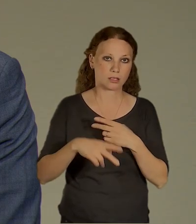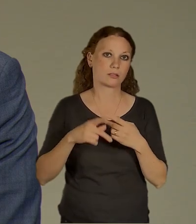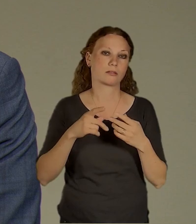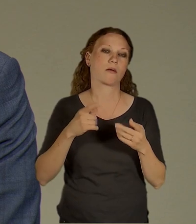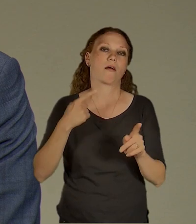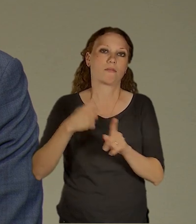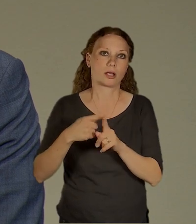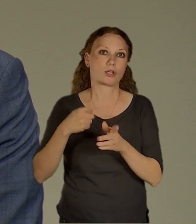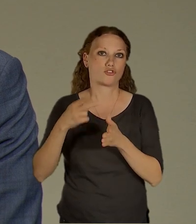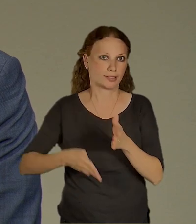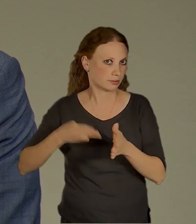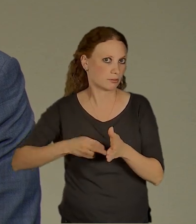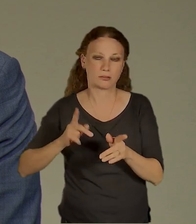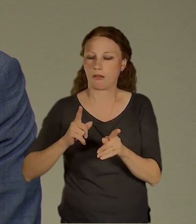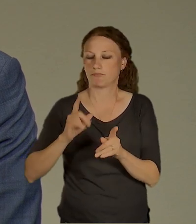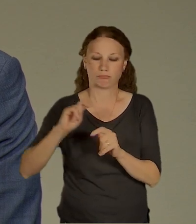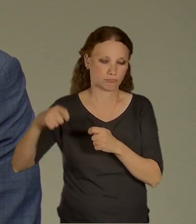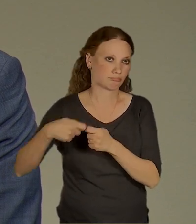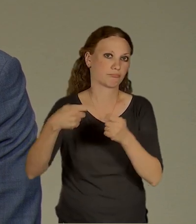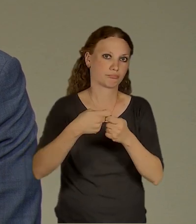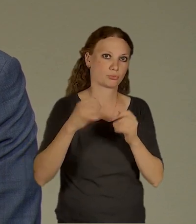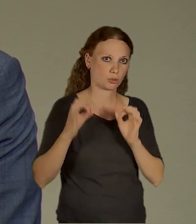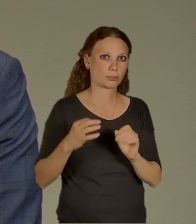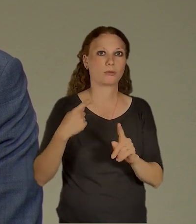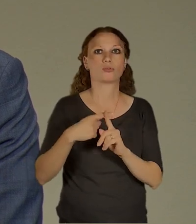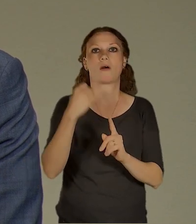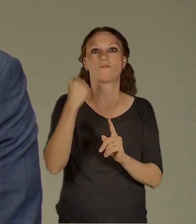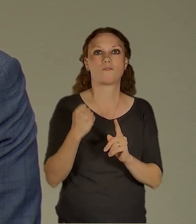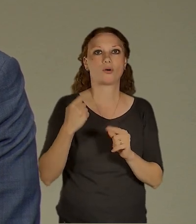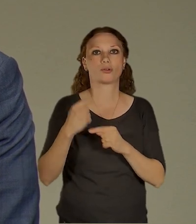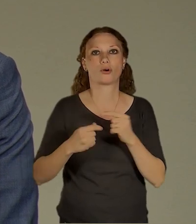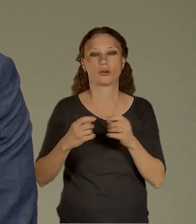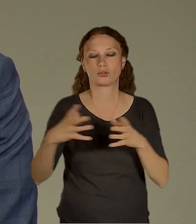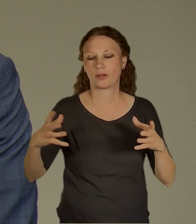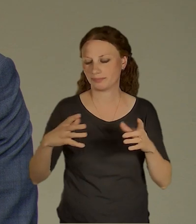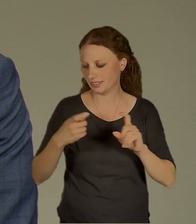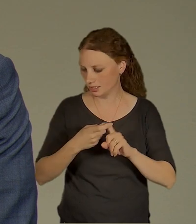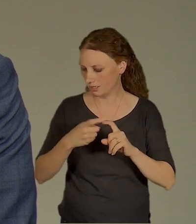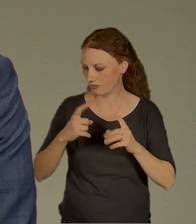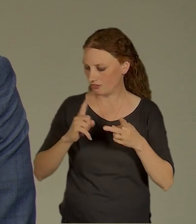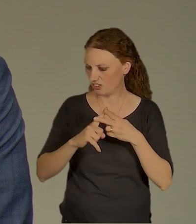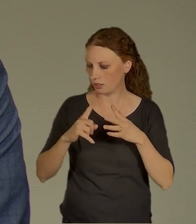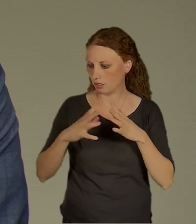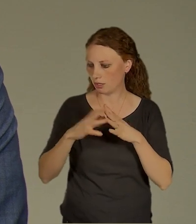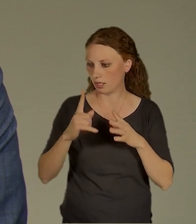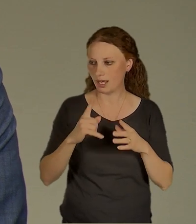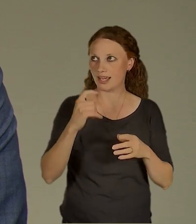fondem rozvoje infrastruktury, sorry, se FDI, to je státní fond